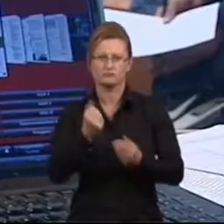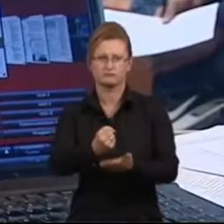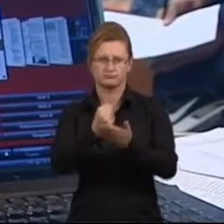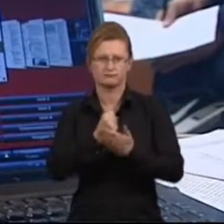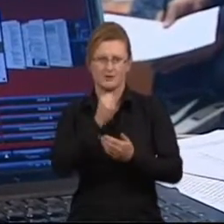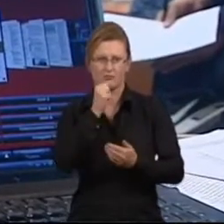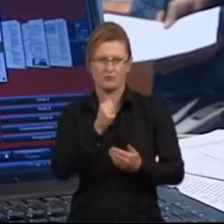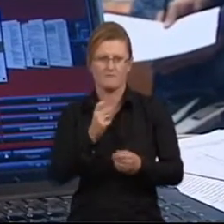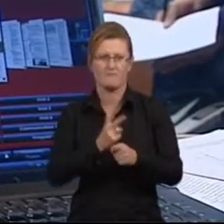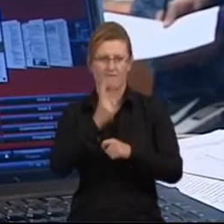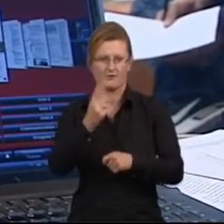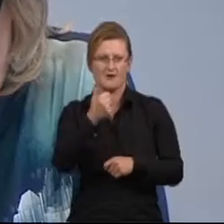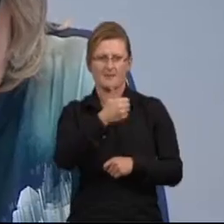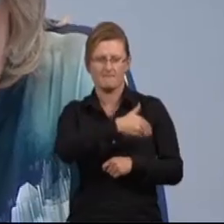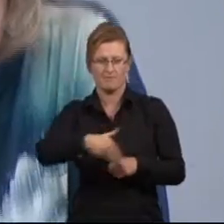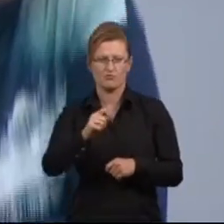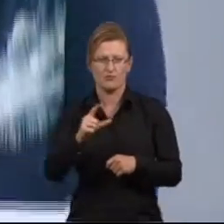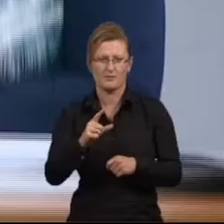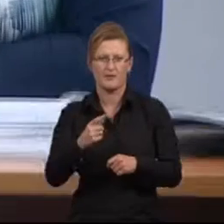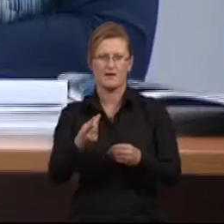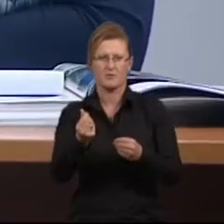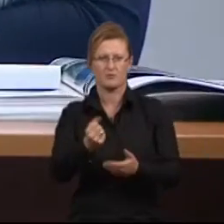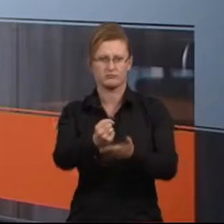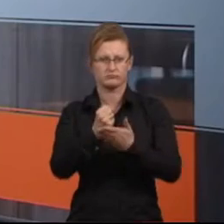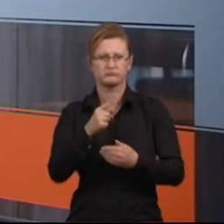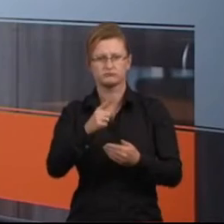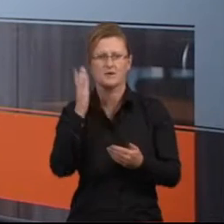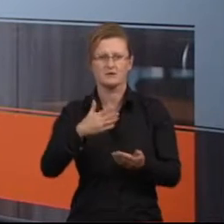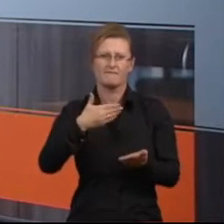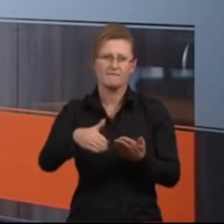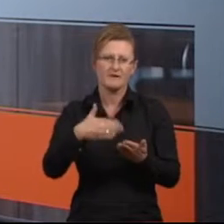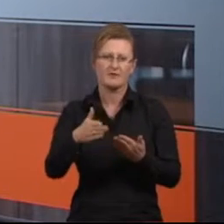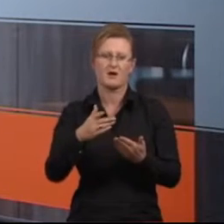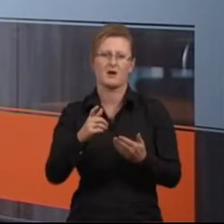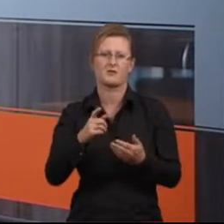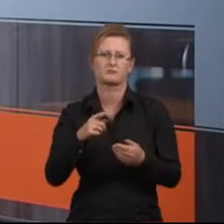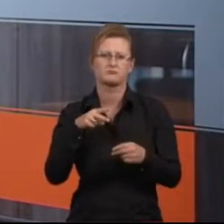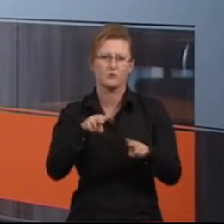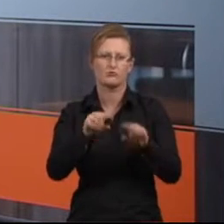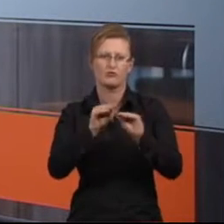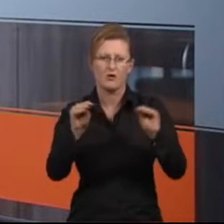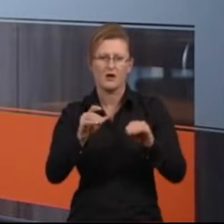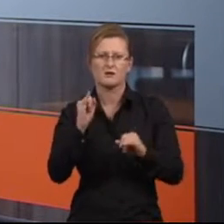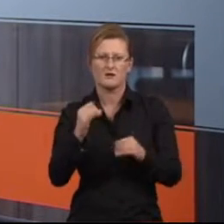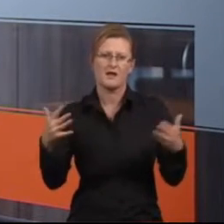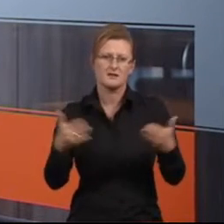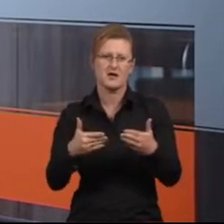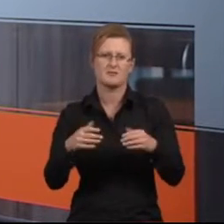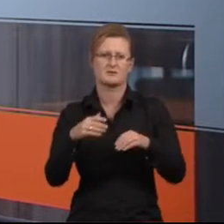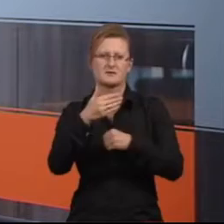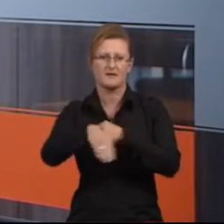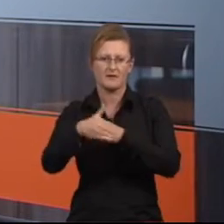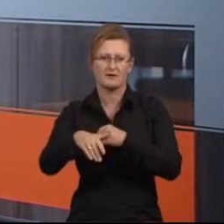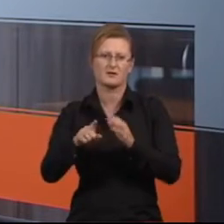dofinansowanie powyżej miliona złotych. Dofinansowanie to przeznaczone jest na przeszkolenie oraz